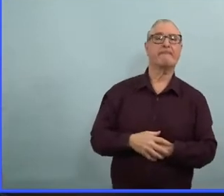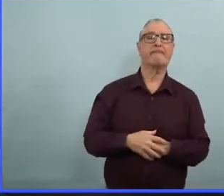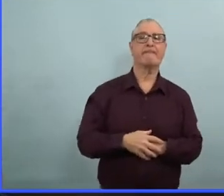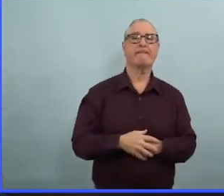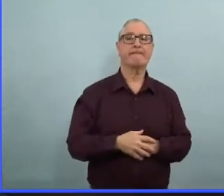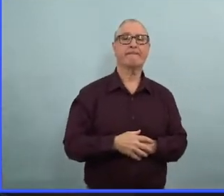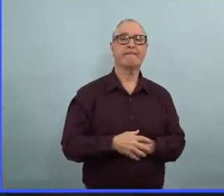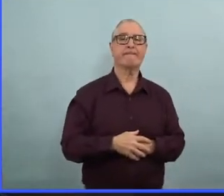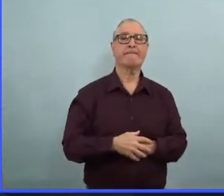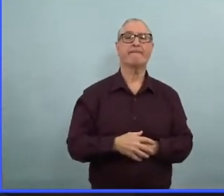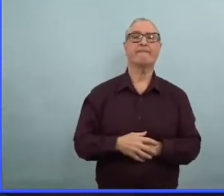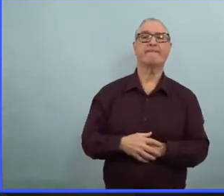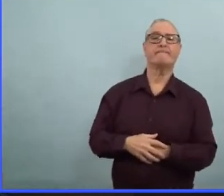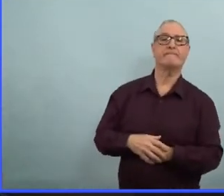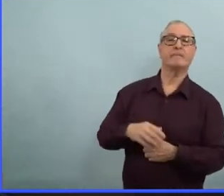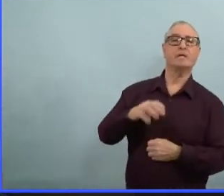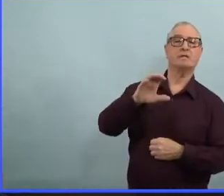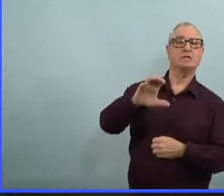De CGOB, Skyler.